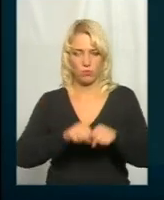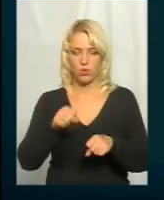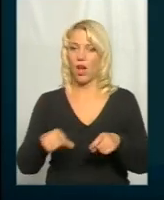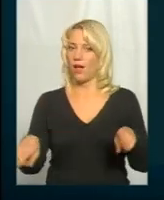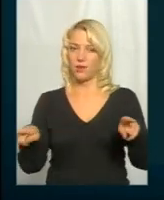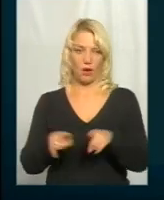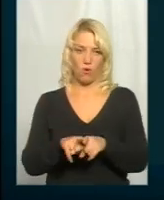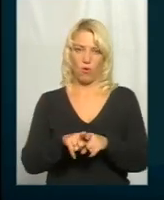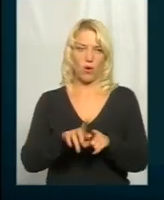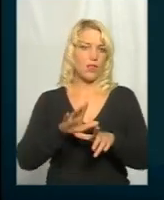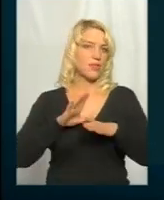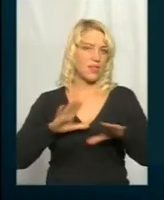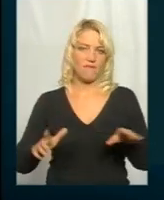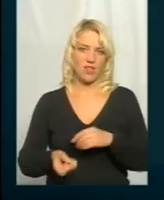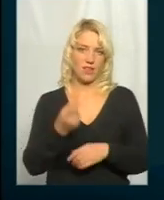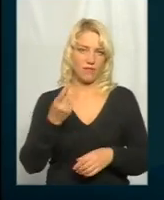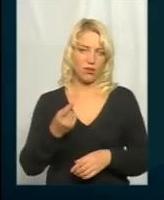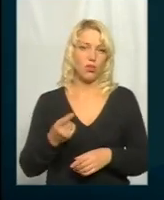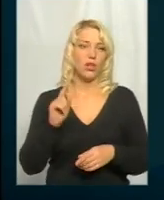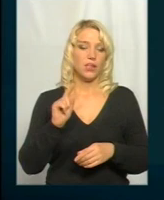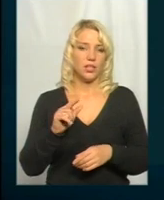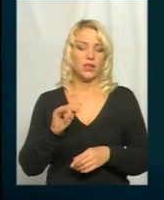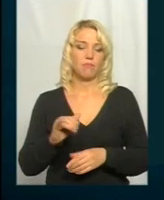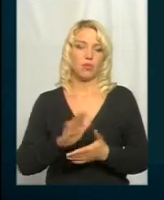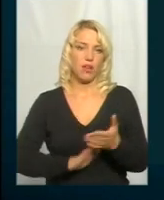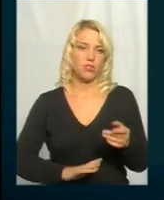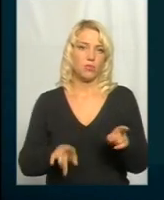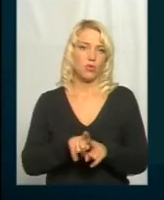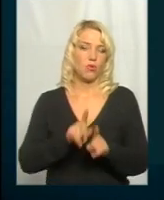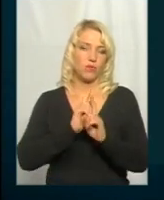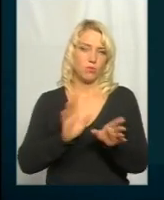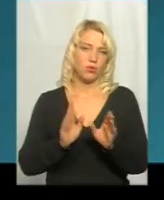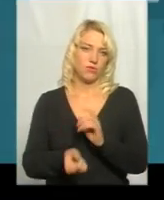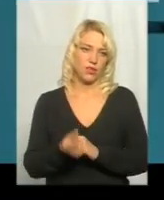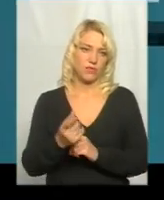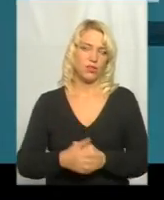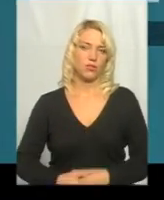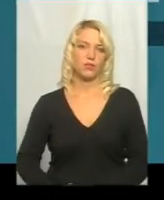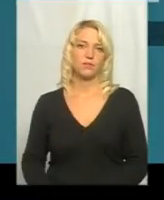не виявлено. Я думаю, в подальшому такого не буде виявлено.